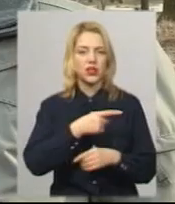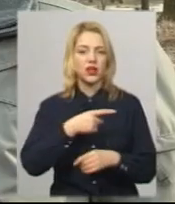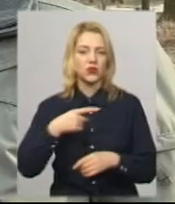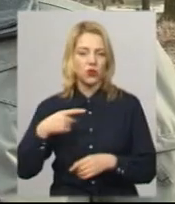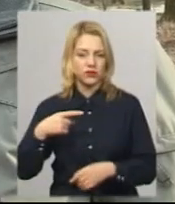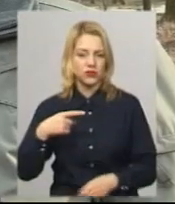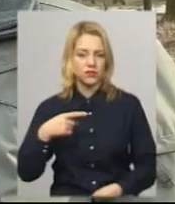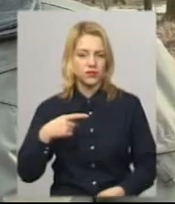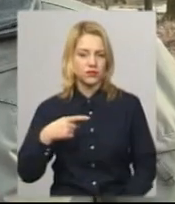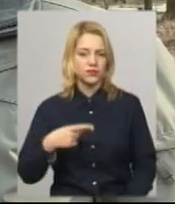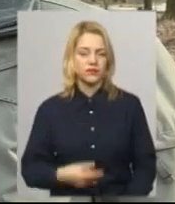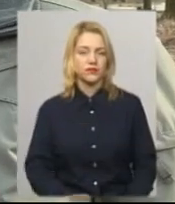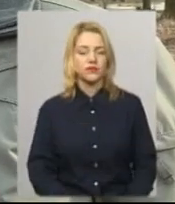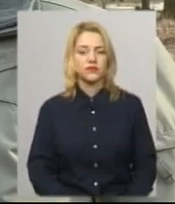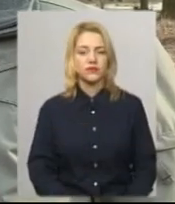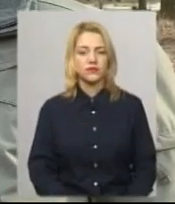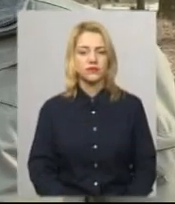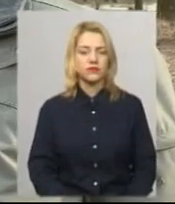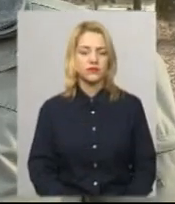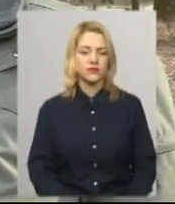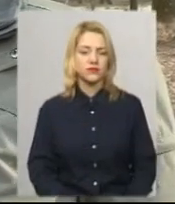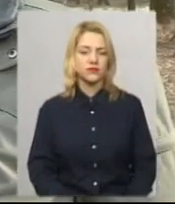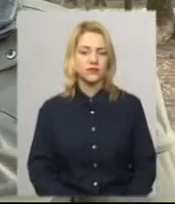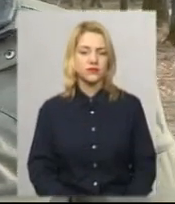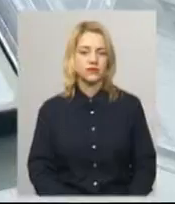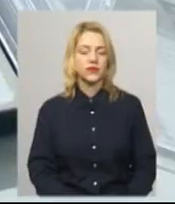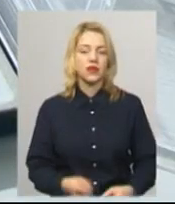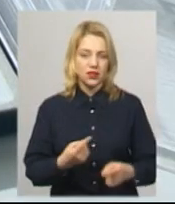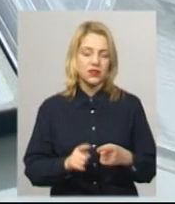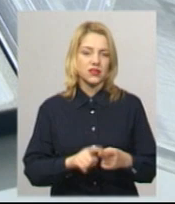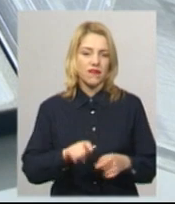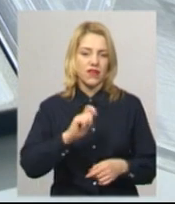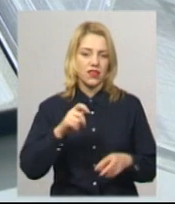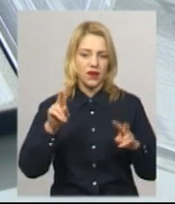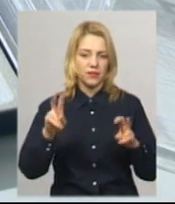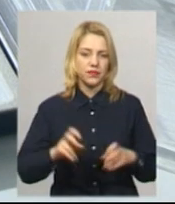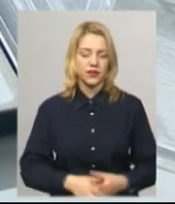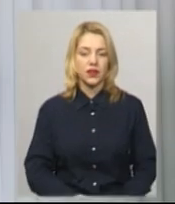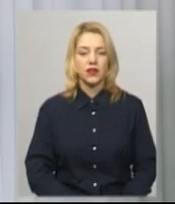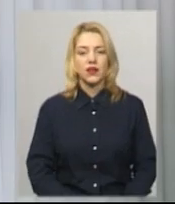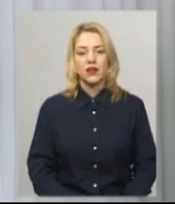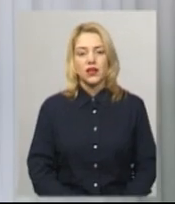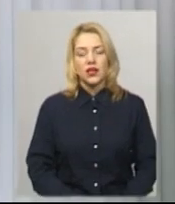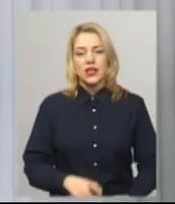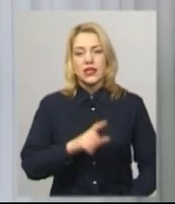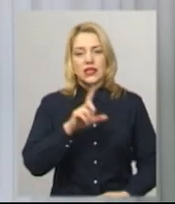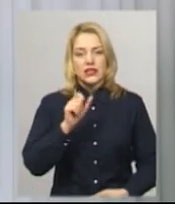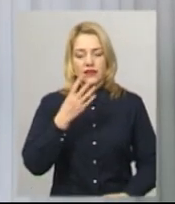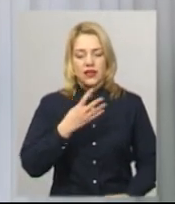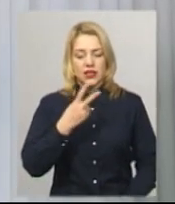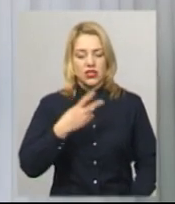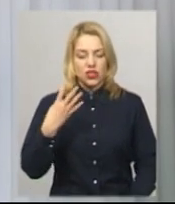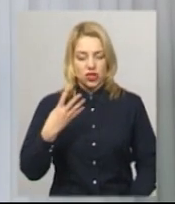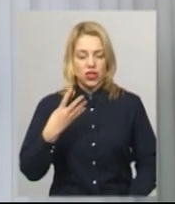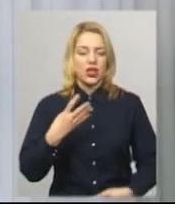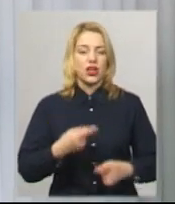буде називати речі своїм нам – це війна. Учасникам бойових дій в укладенні шлюбу за 24 години рік тому